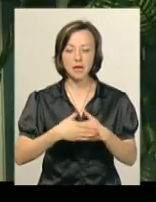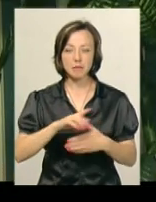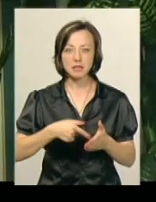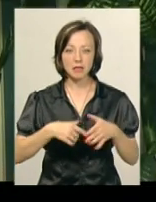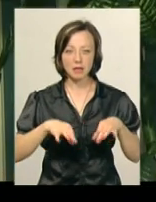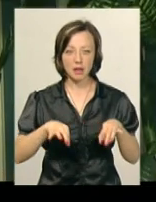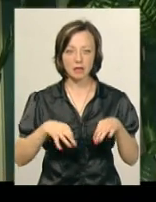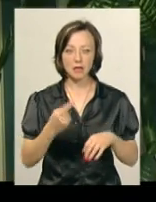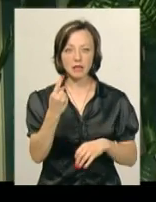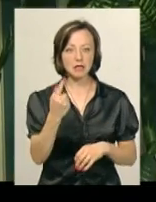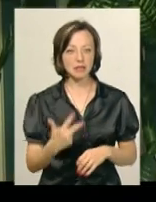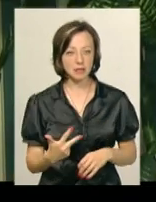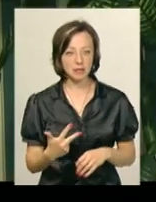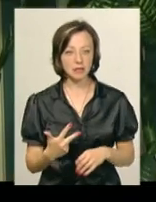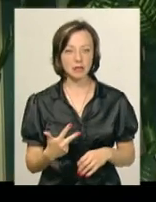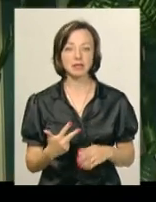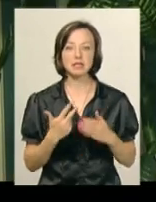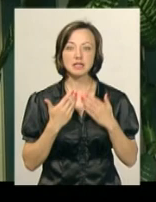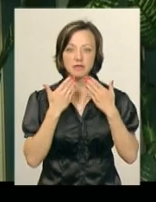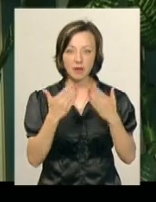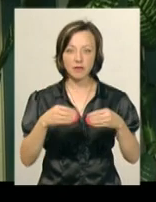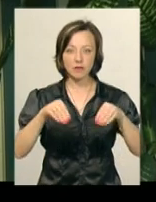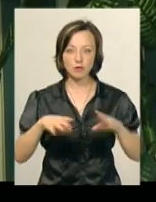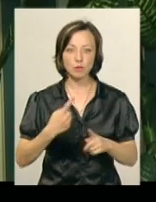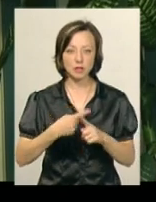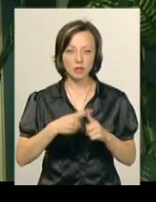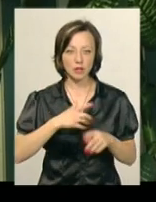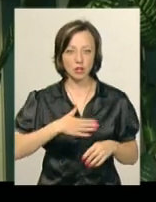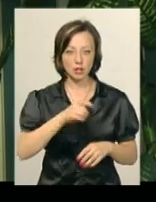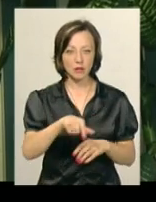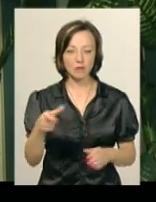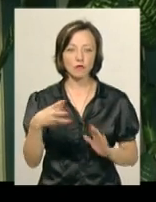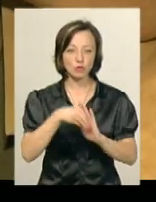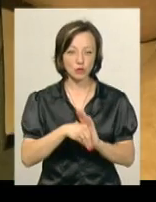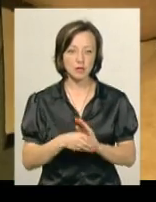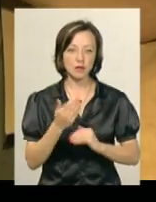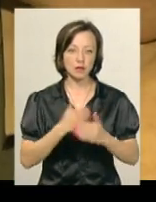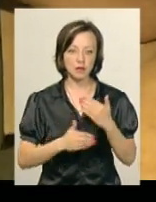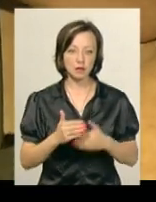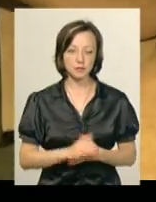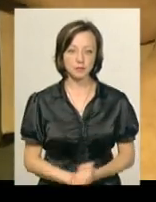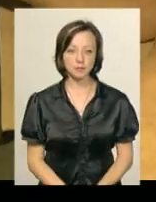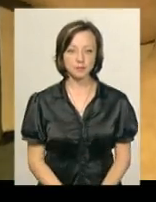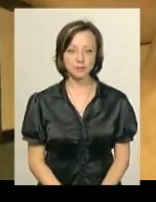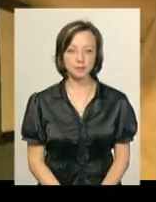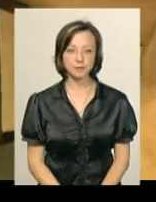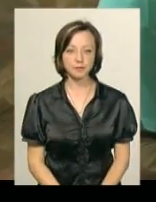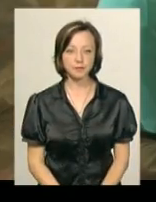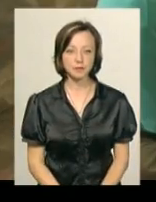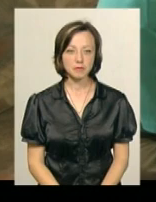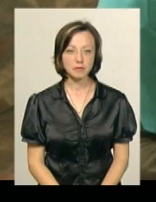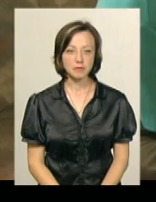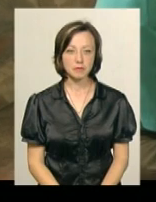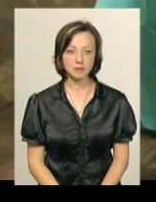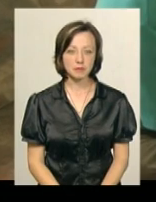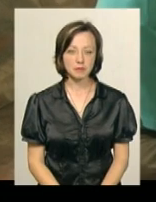третина звернень вирішується позитивно для наших клієнтів, в тому числі для інвалідів. Ірина Оріон, Володимир Паламар, Віктор Кривий,